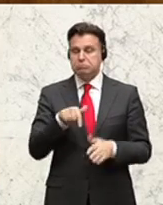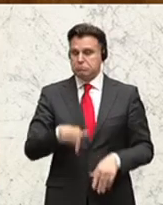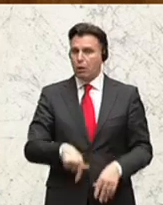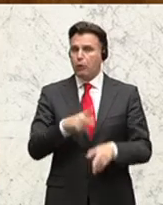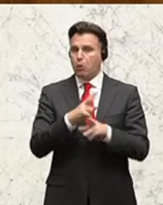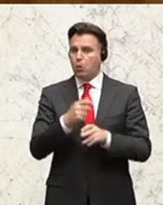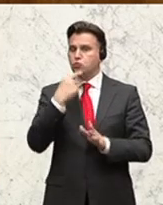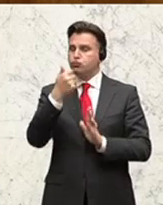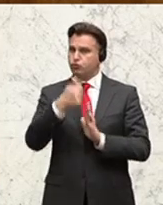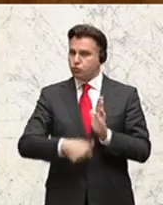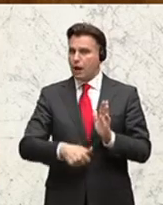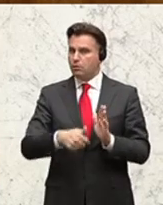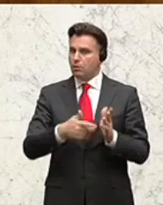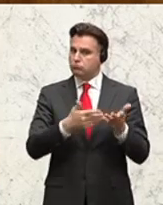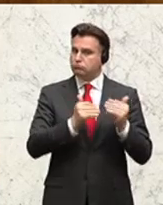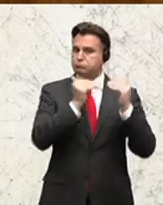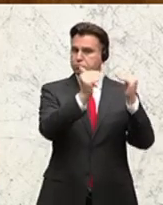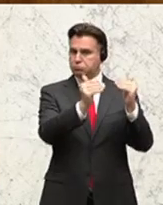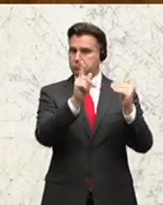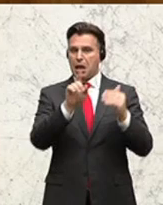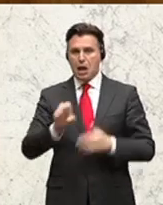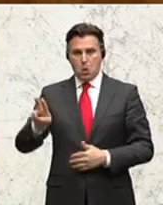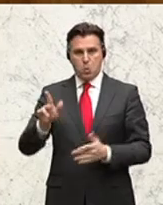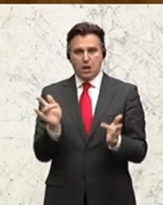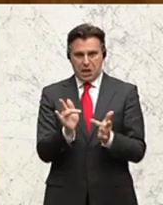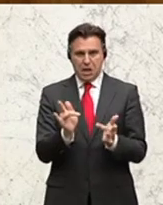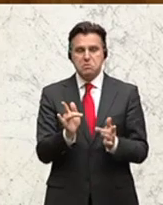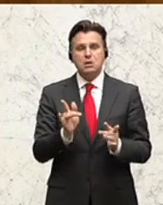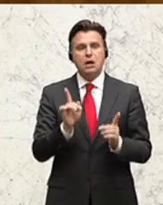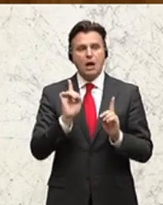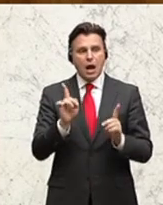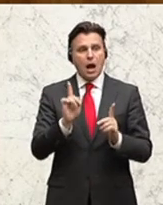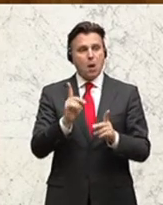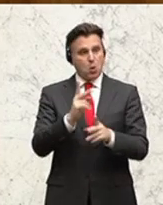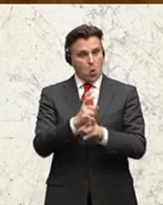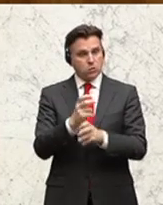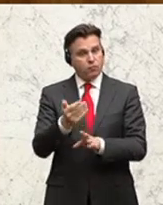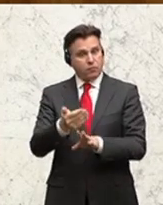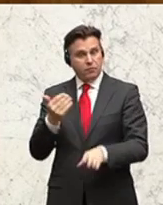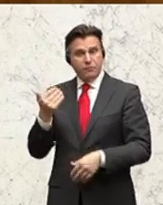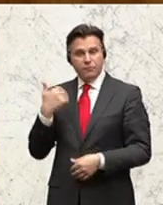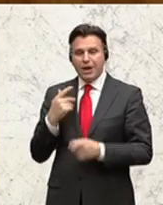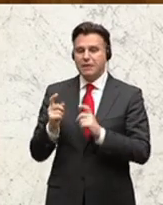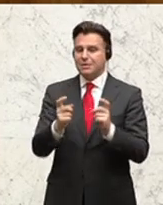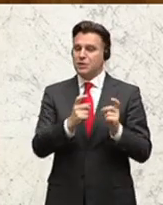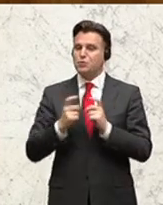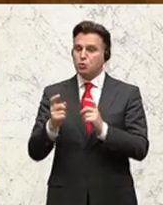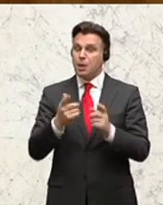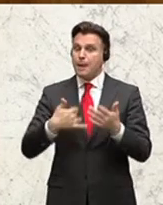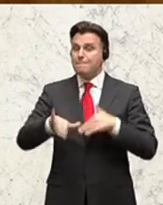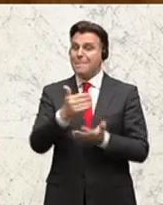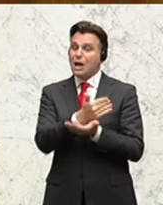Österreich sind besser als auf EU-Ebene. Vor kurzem war aber auch in Österreich noch die Diskussion, die Besatzdichte wieder